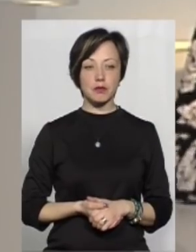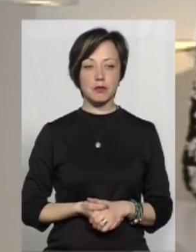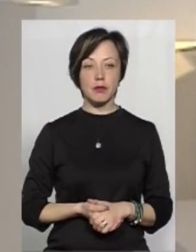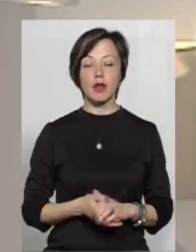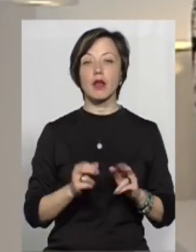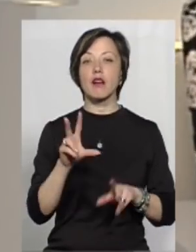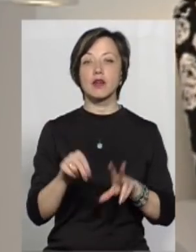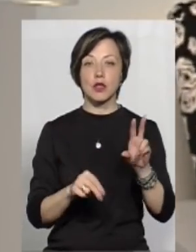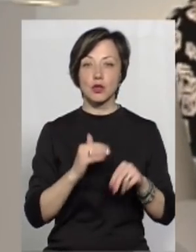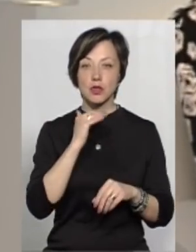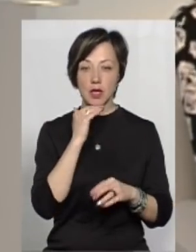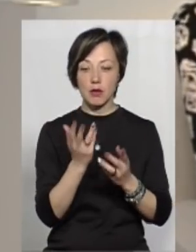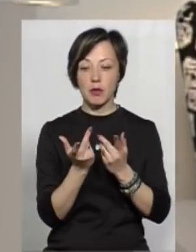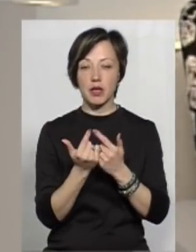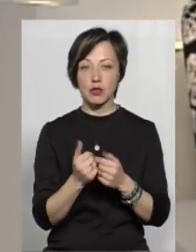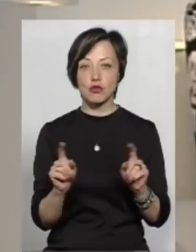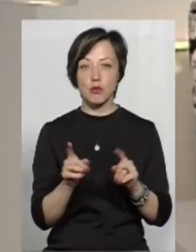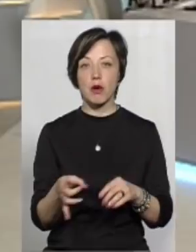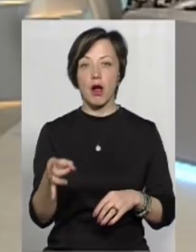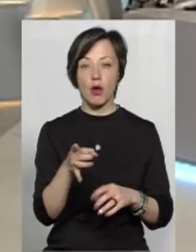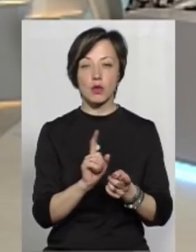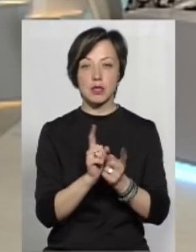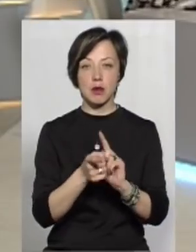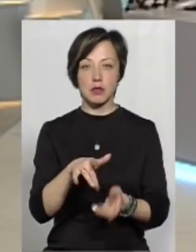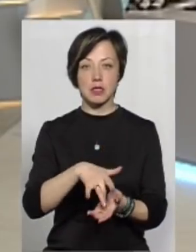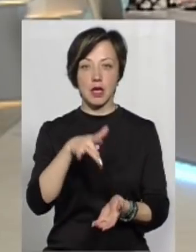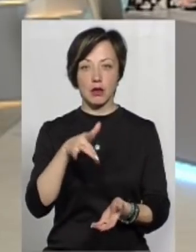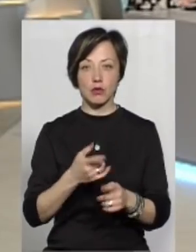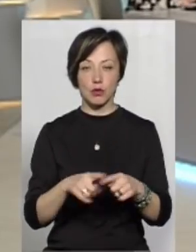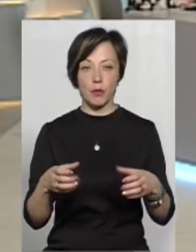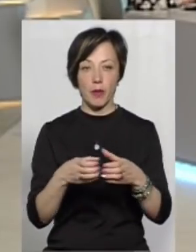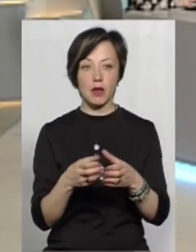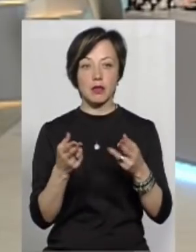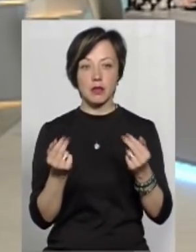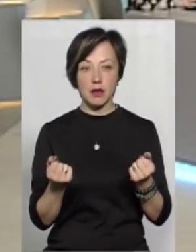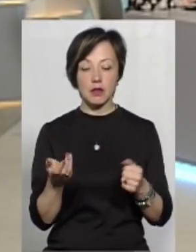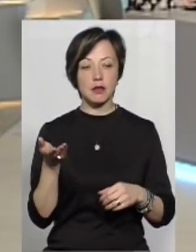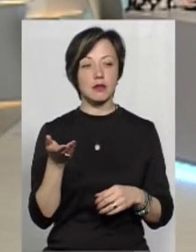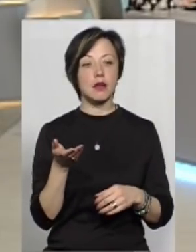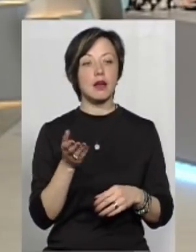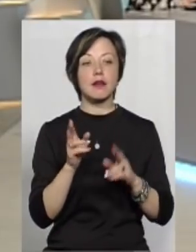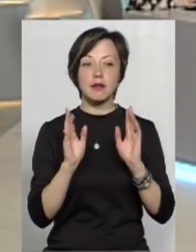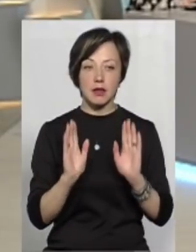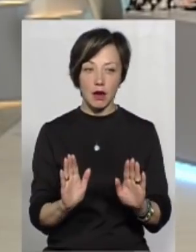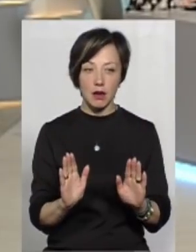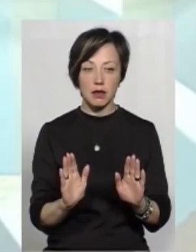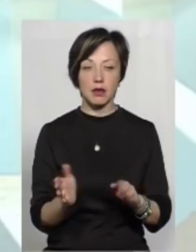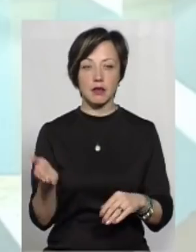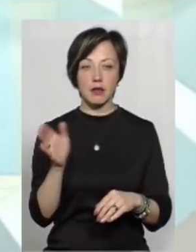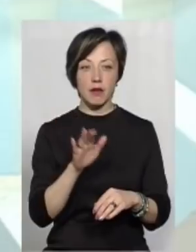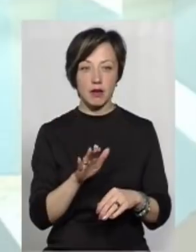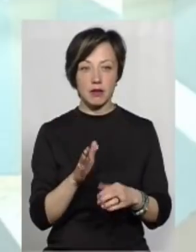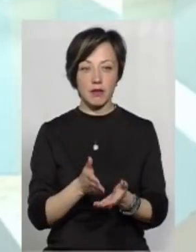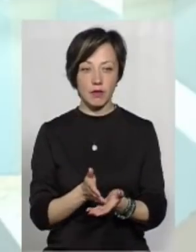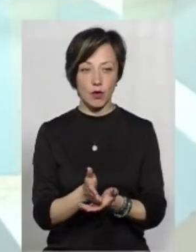Як вважаєте, достатньо от переліченого для того, щоб район став центром того округу? Так. Давайте ми введемо все це в